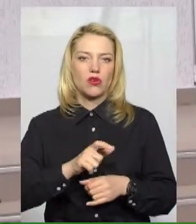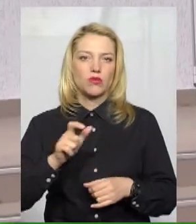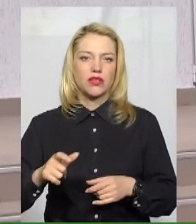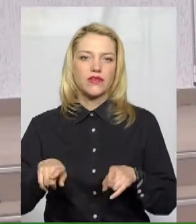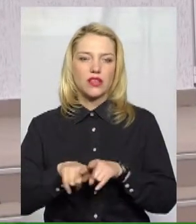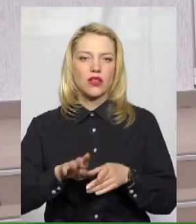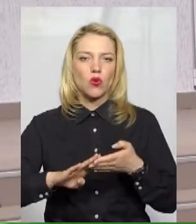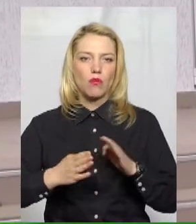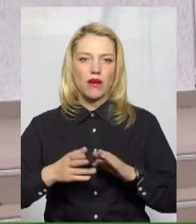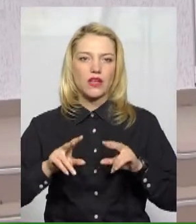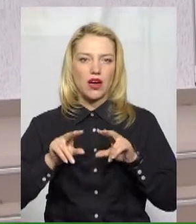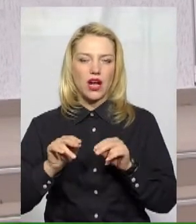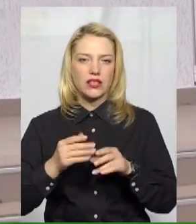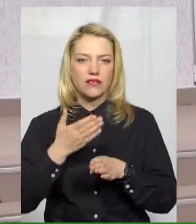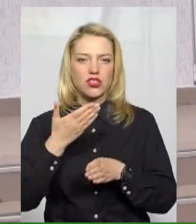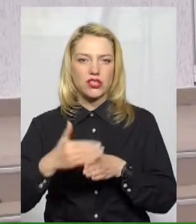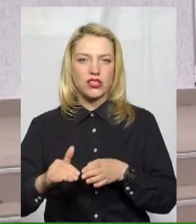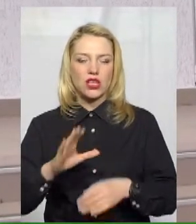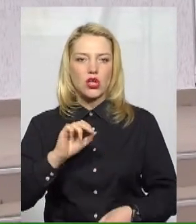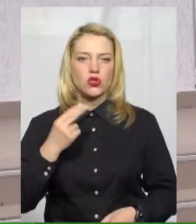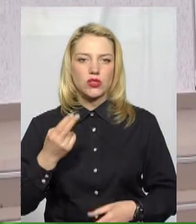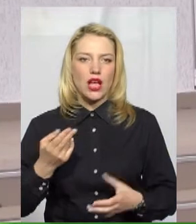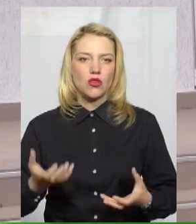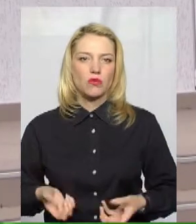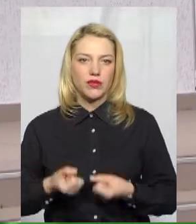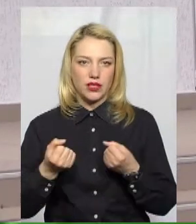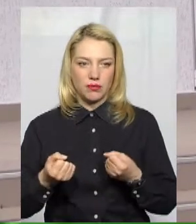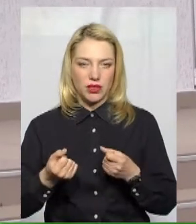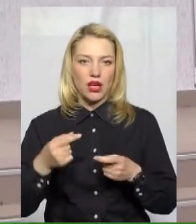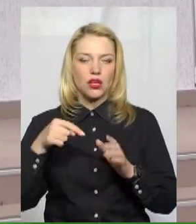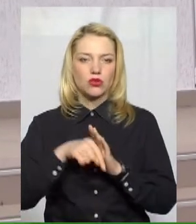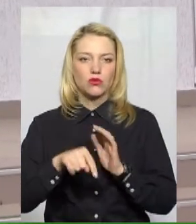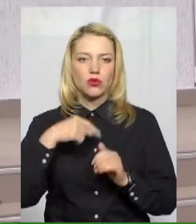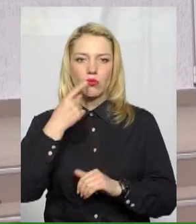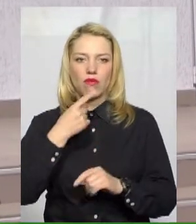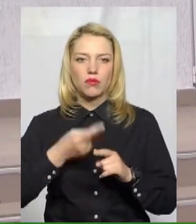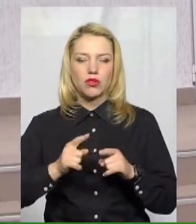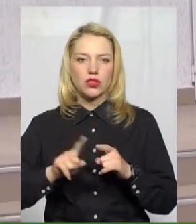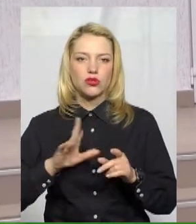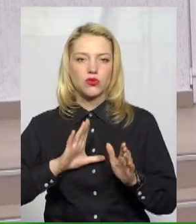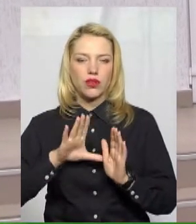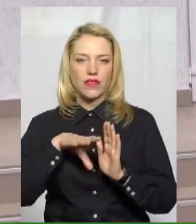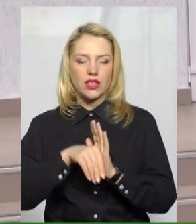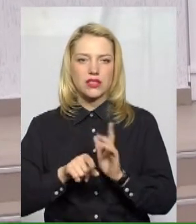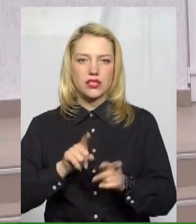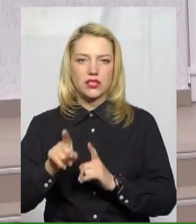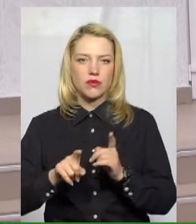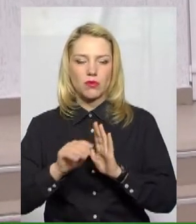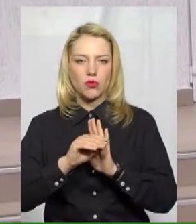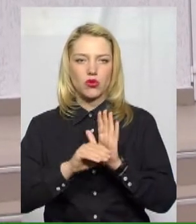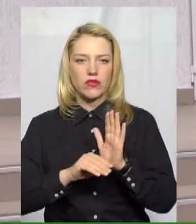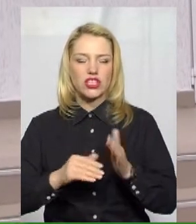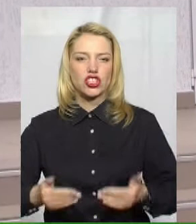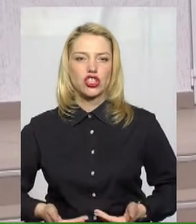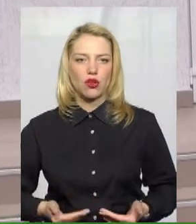умовах певні гарантії в частині соціальної підтримки. Тобто, мова йдеться за те, що були внесені зміни в програму житлових субсидій,